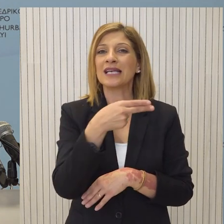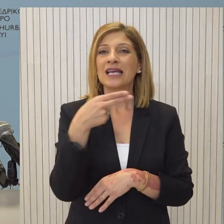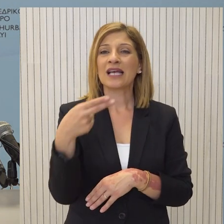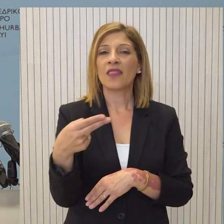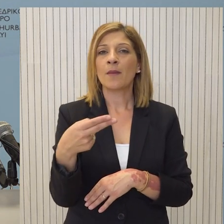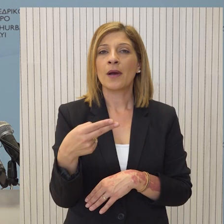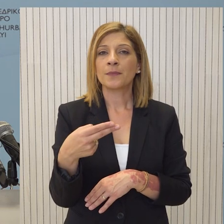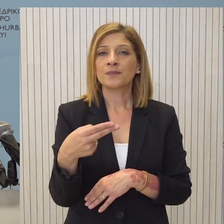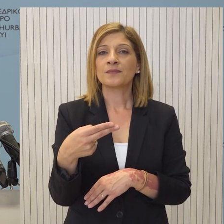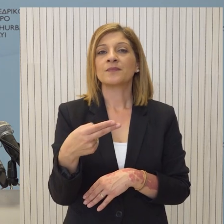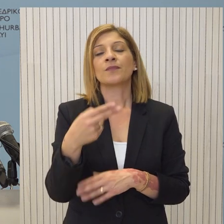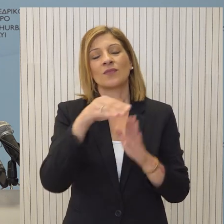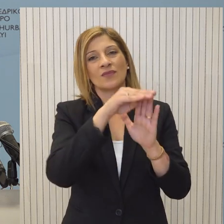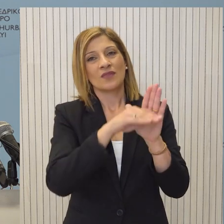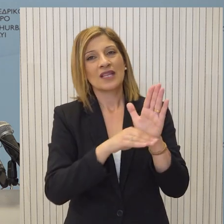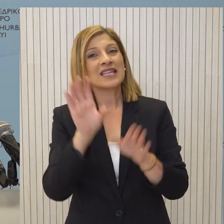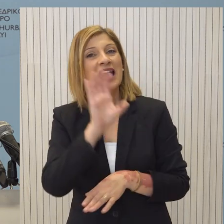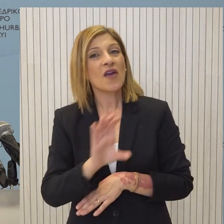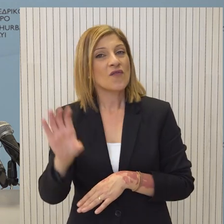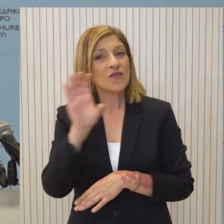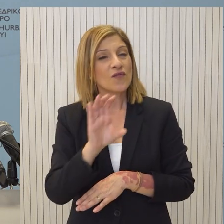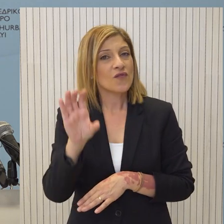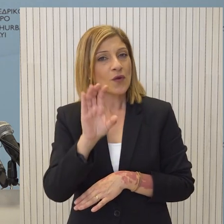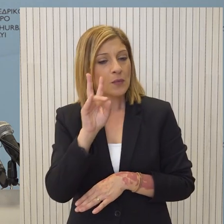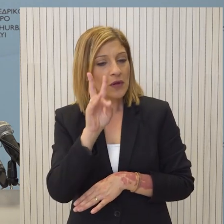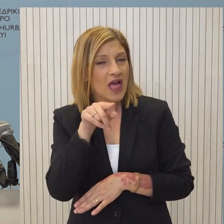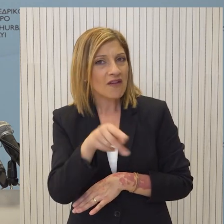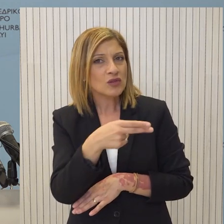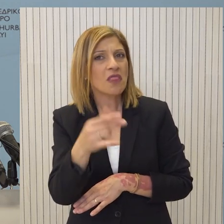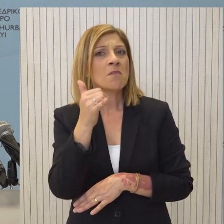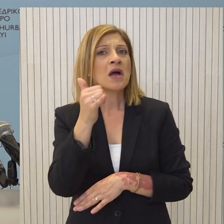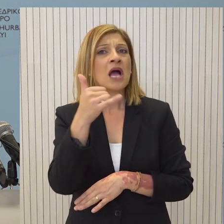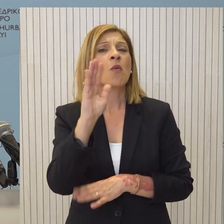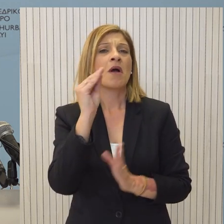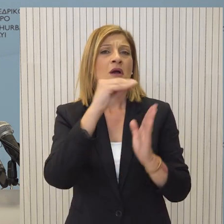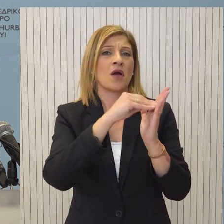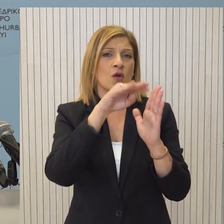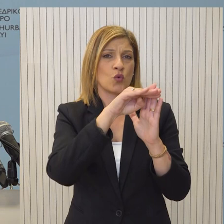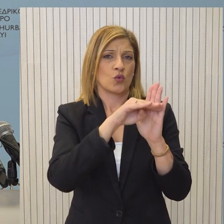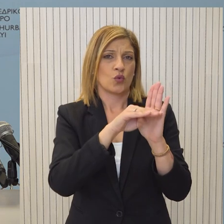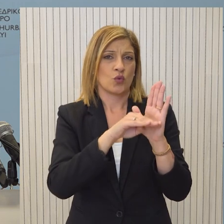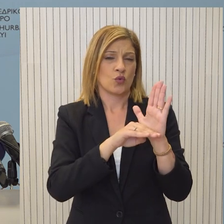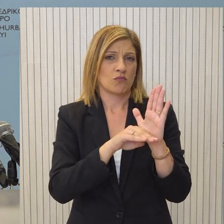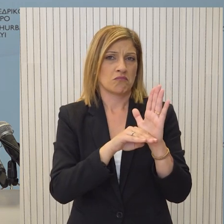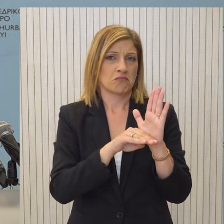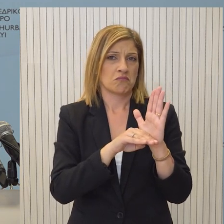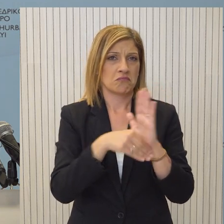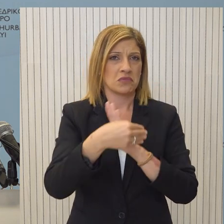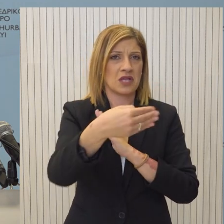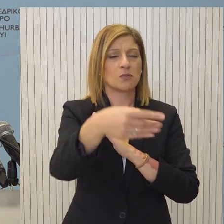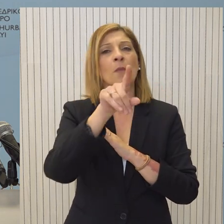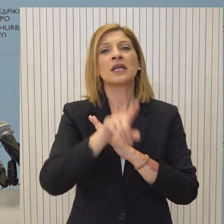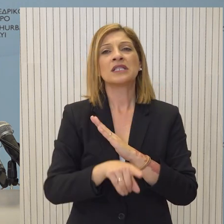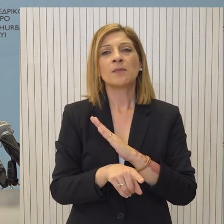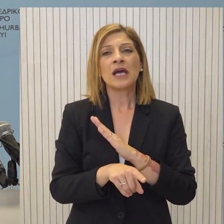από πλευράς αντζέντας των ευρωπαίων είναι ένα θέμα το οποίο δεν είναι στον ορίζοντα των χρονικών το άμεσο το επόμενο